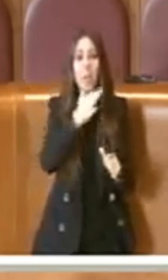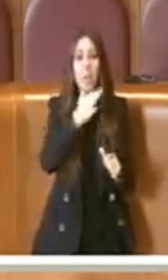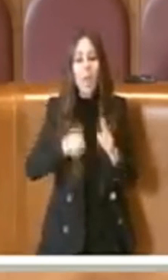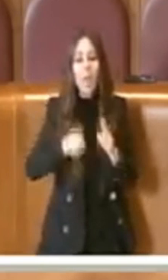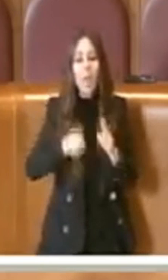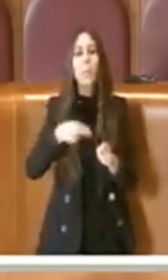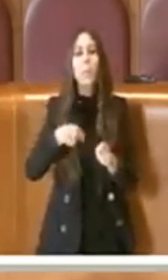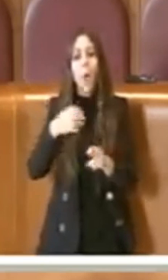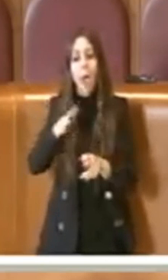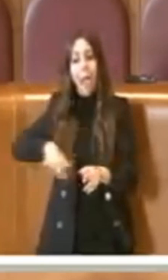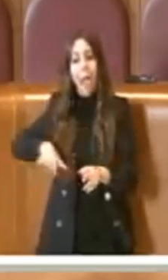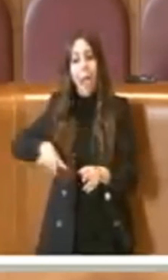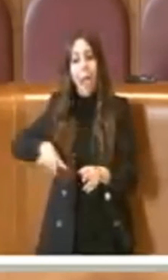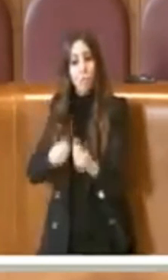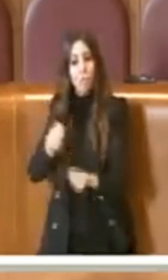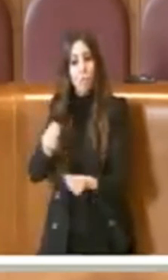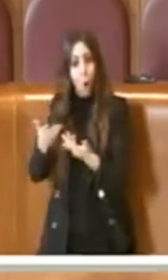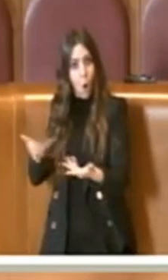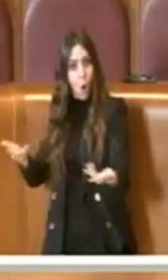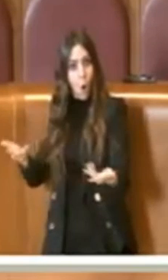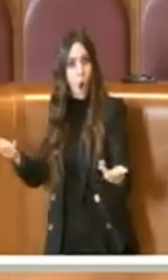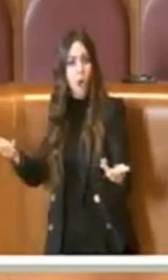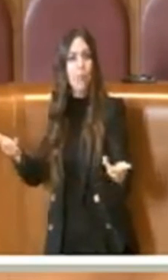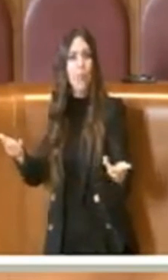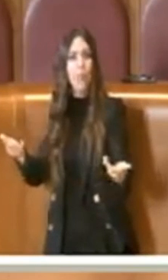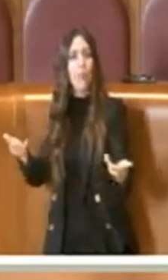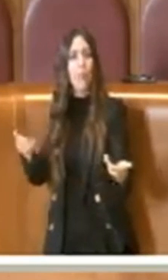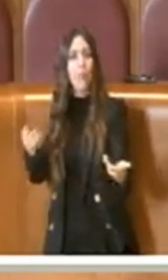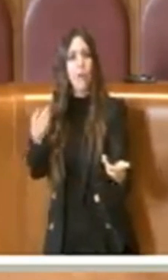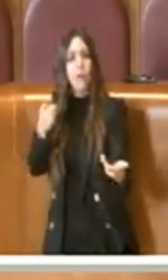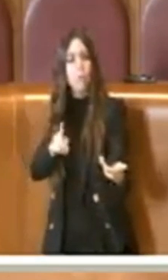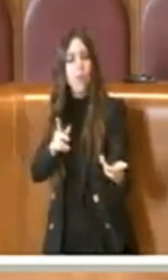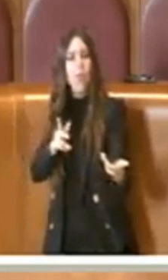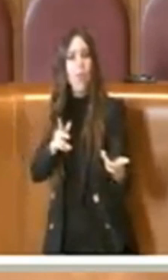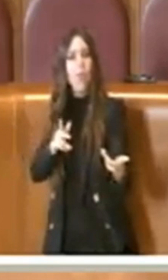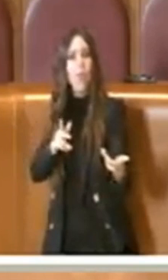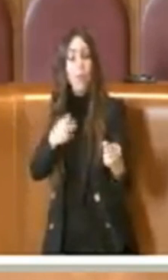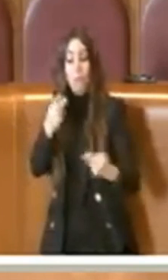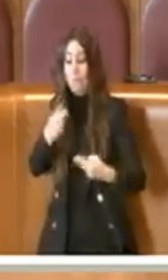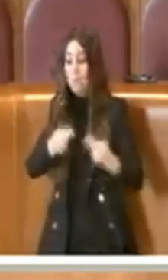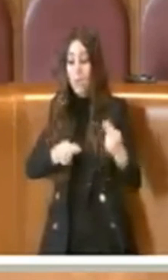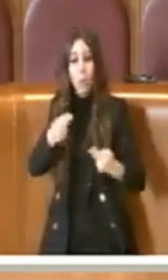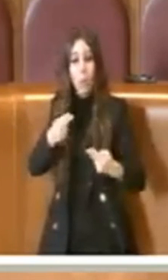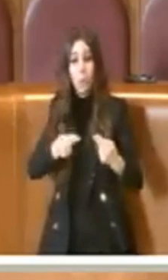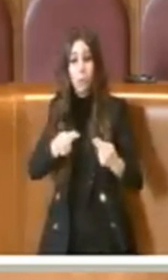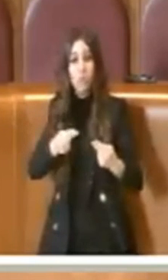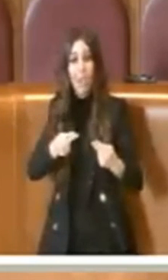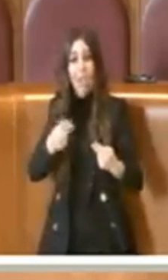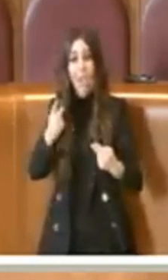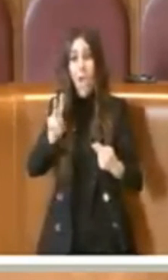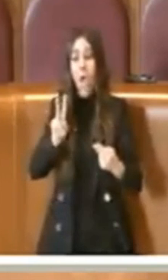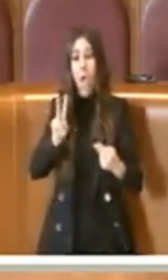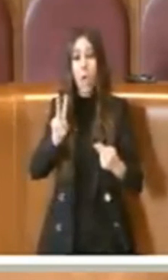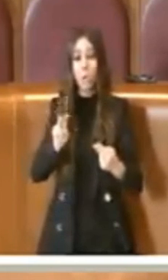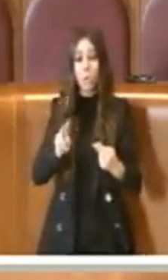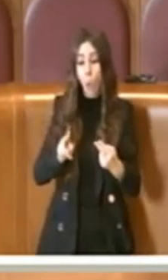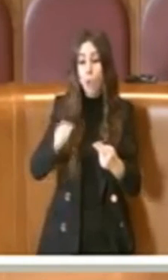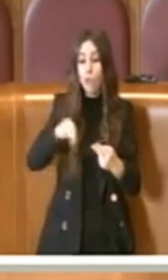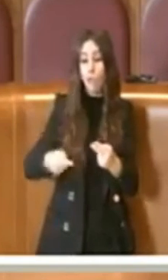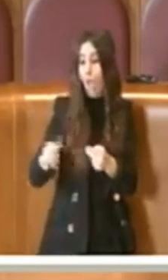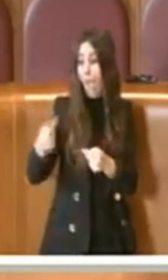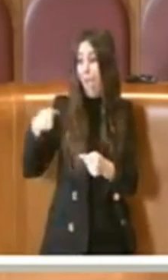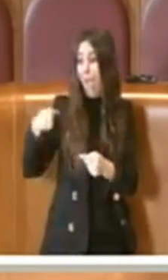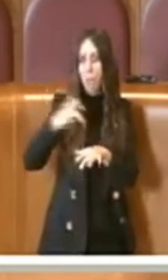andare a giocare e questo bilancio, come nessun altro negli ultimi 12 anni, mette